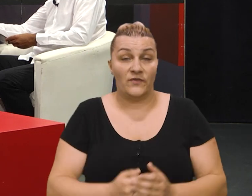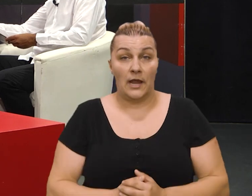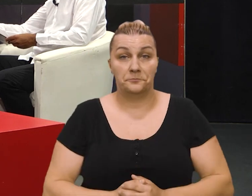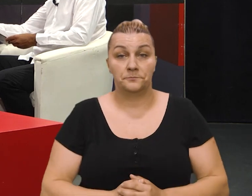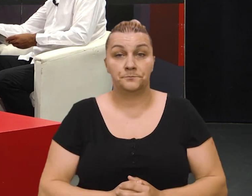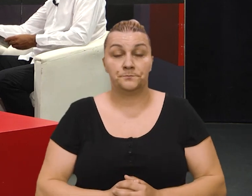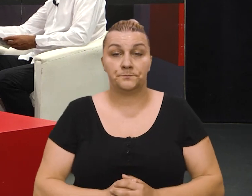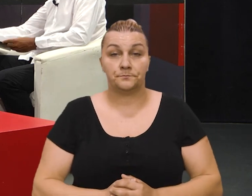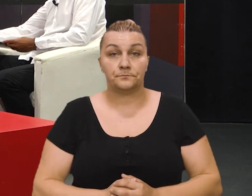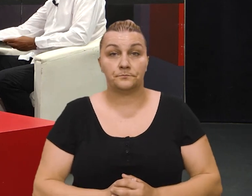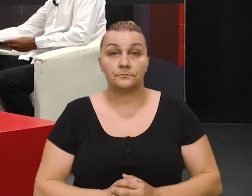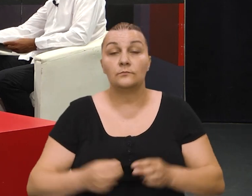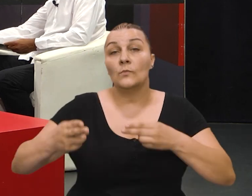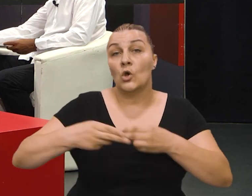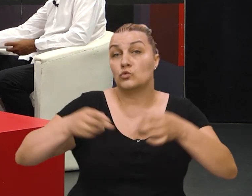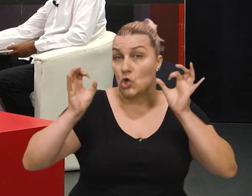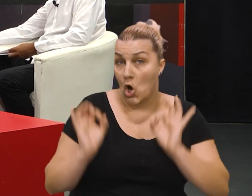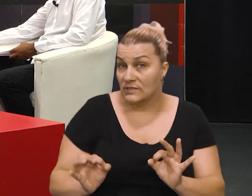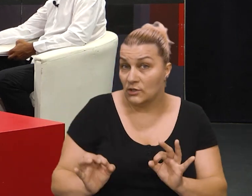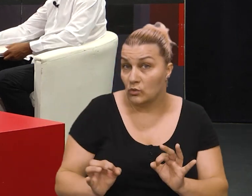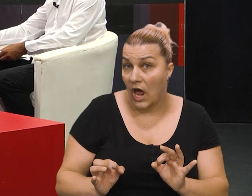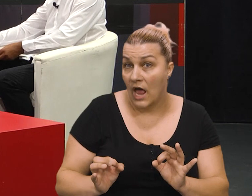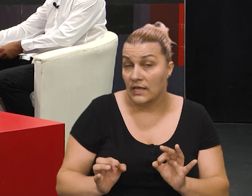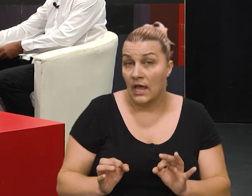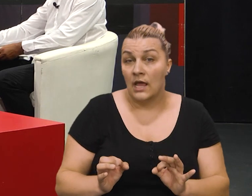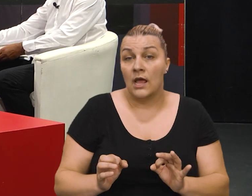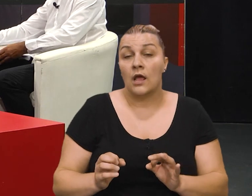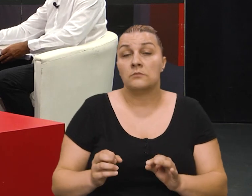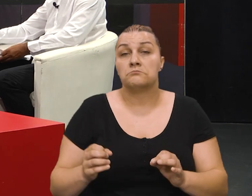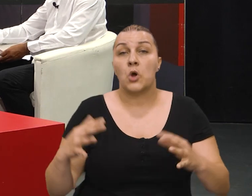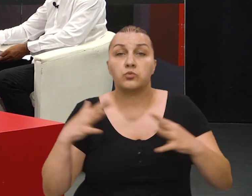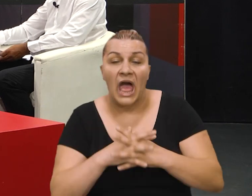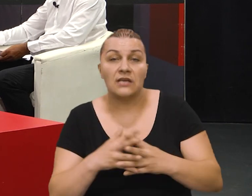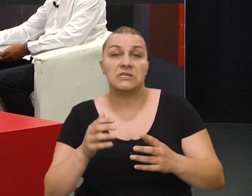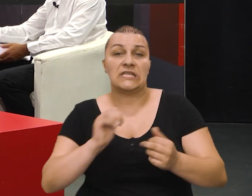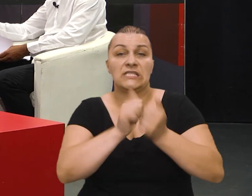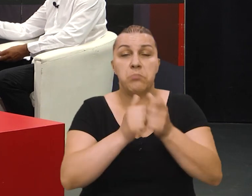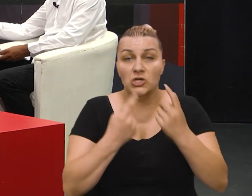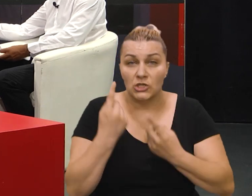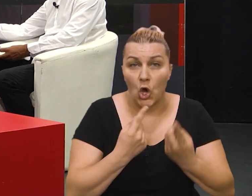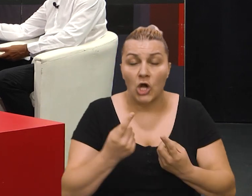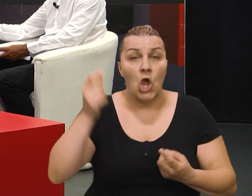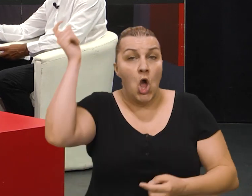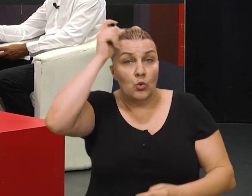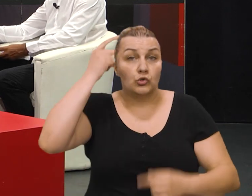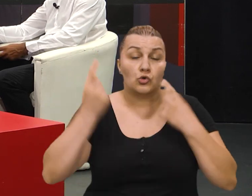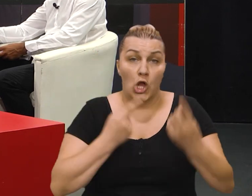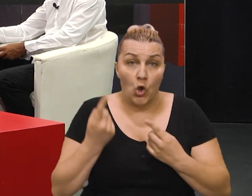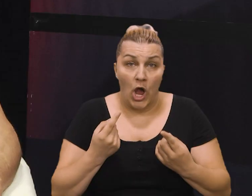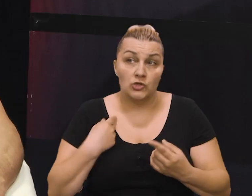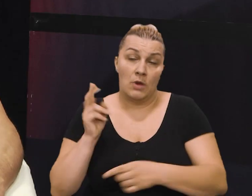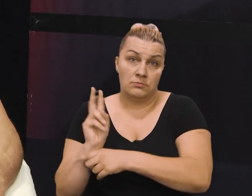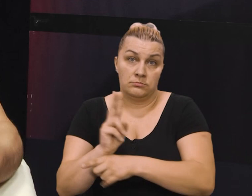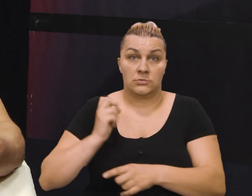tako se to zvalo. Uz osiguranje, znači, utakmica, sportskih događanja, kulturnih